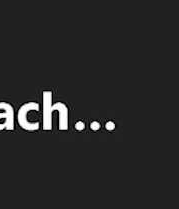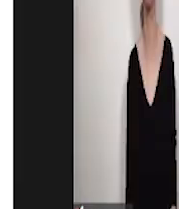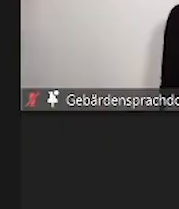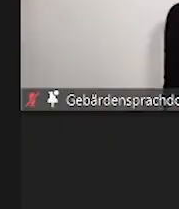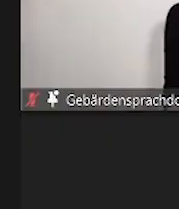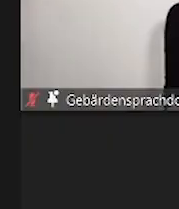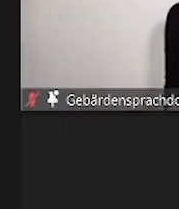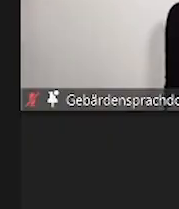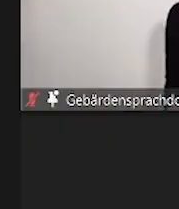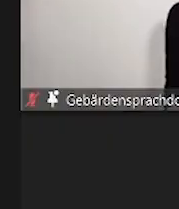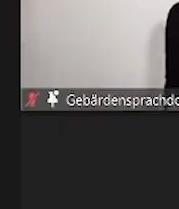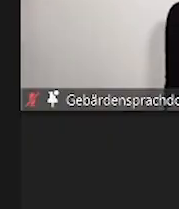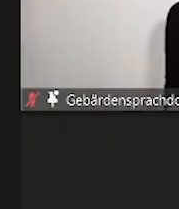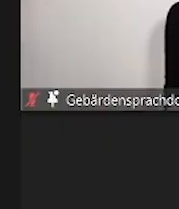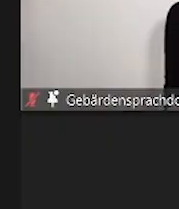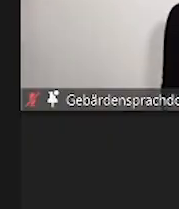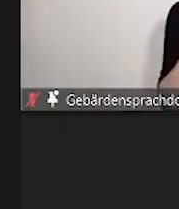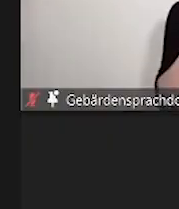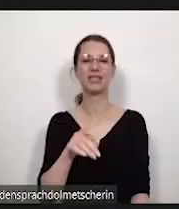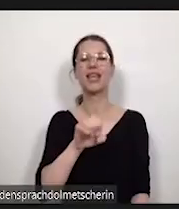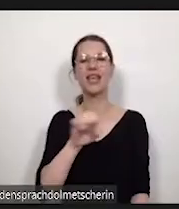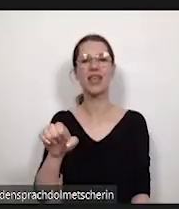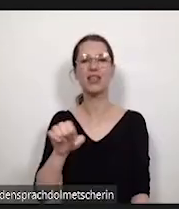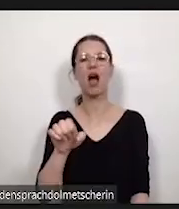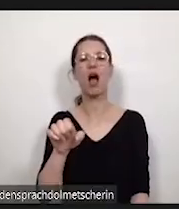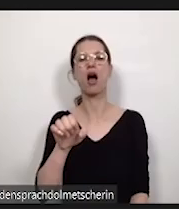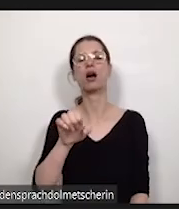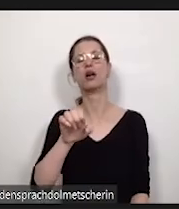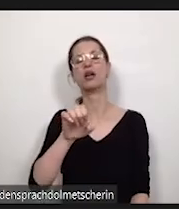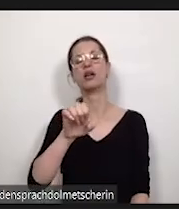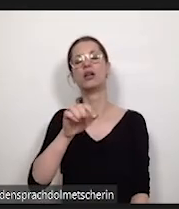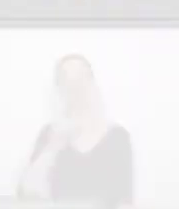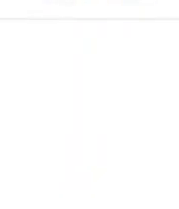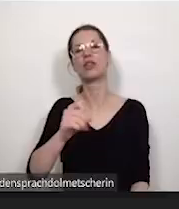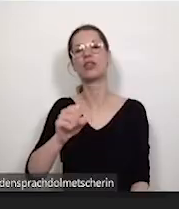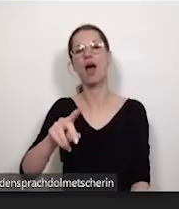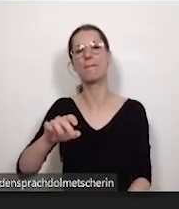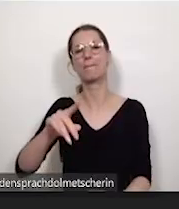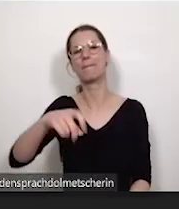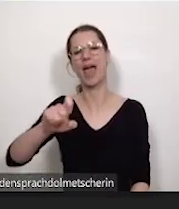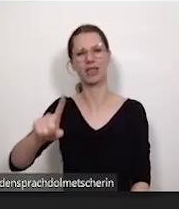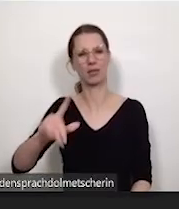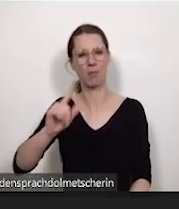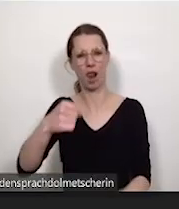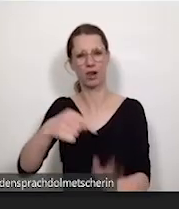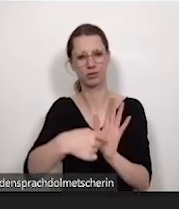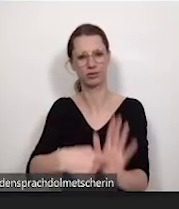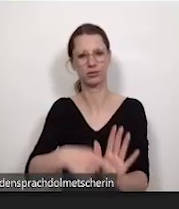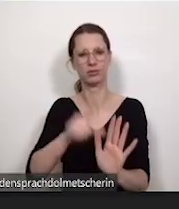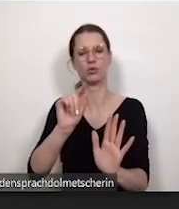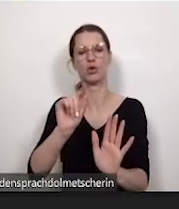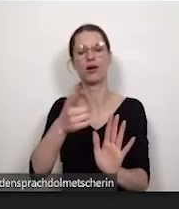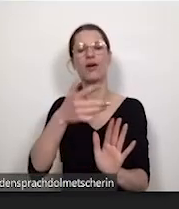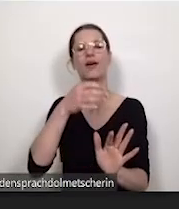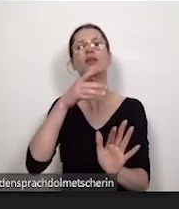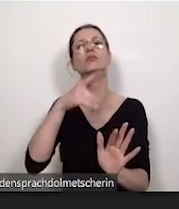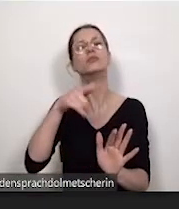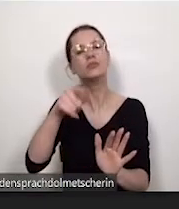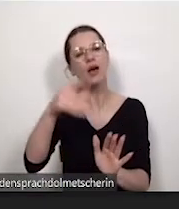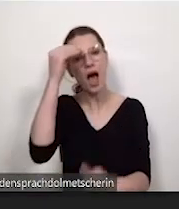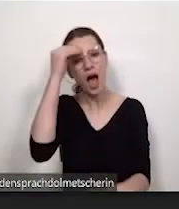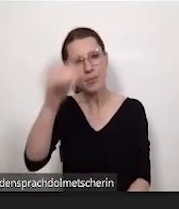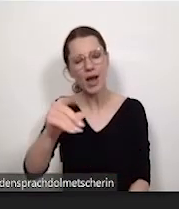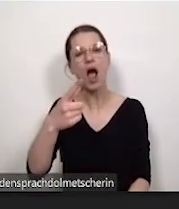Und ich teile nochmal dieses Etherpad. Genau, also Fragen, Anmerkungen zum Spiel. Wir haben die Links zum Spiel nochmal